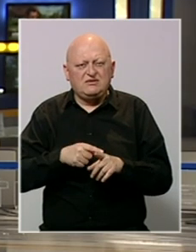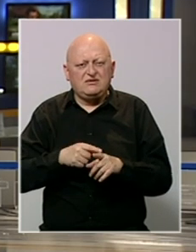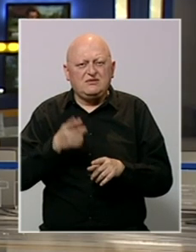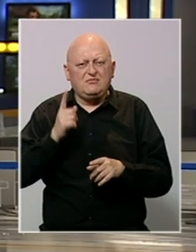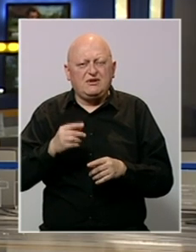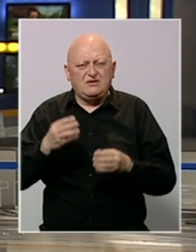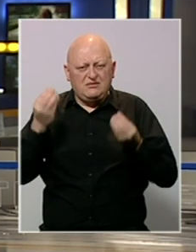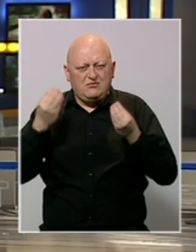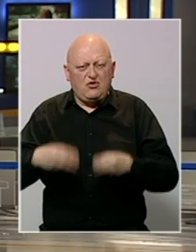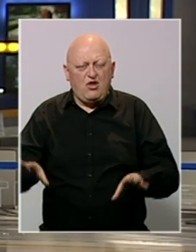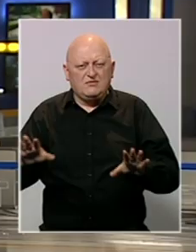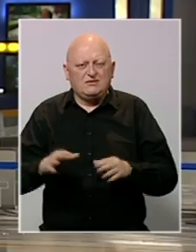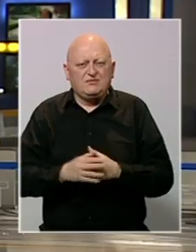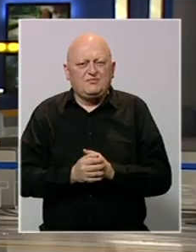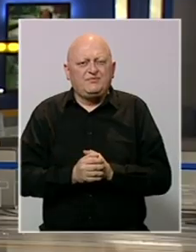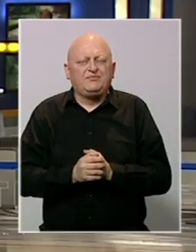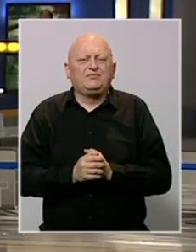mjesec, prijeti kolaps.